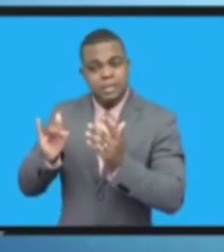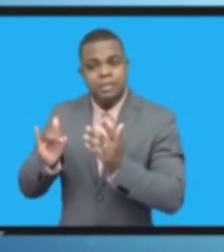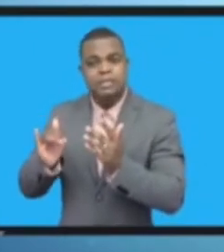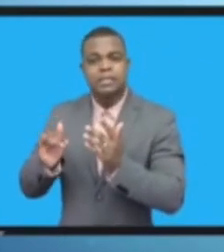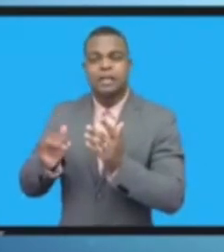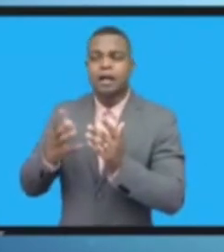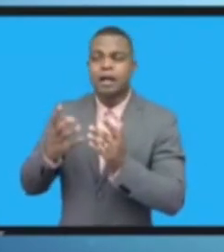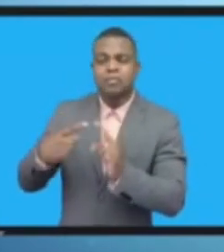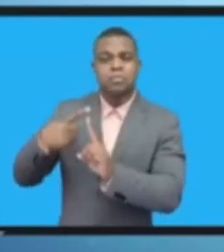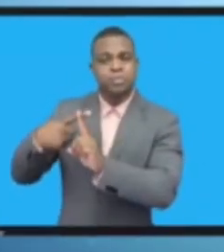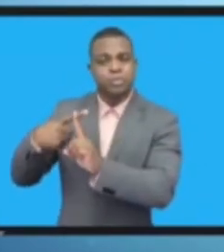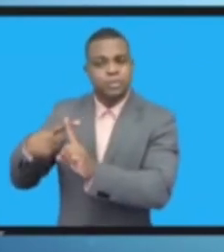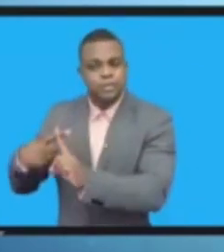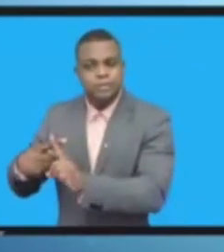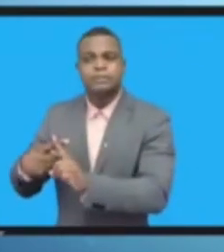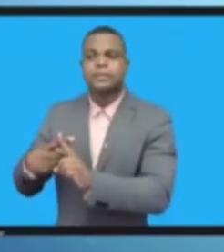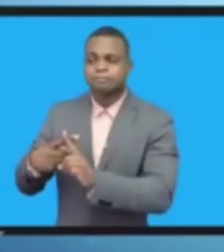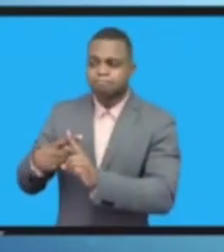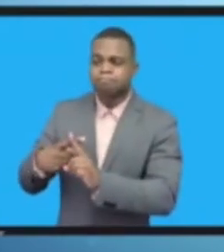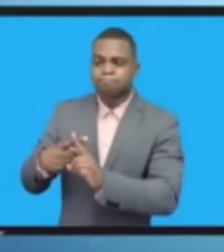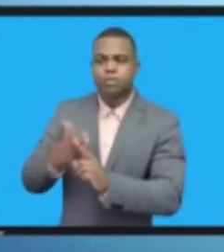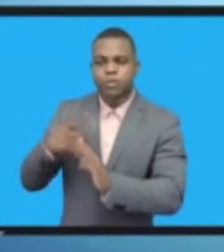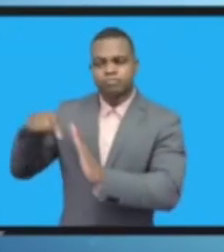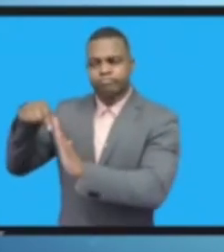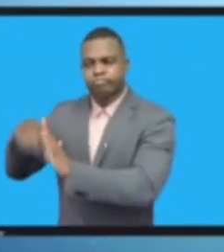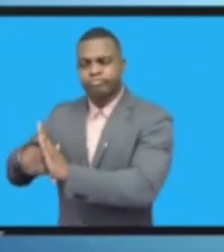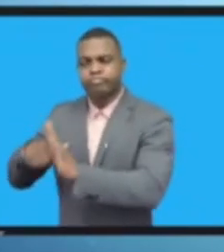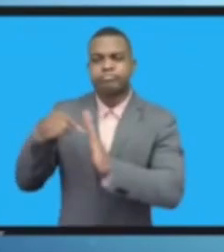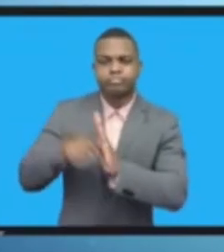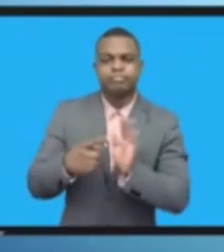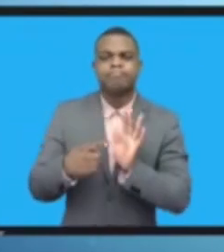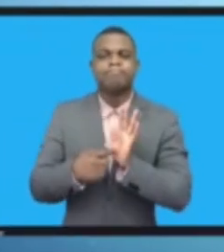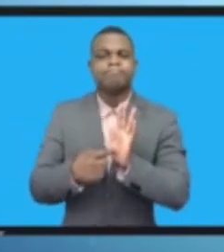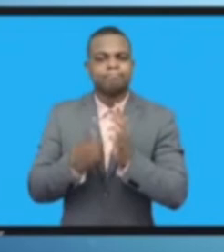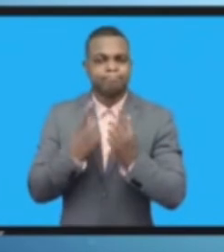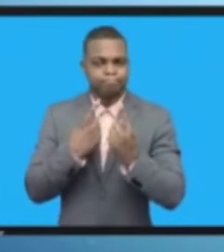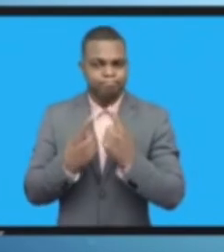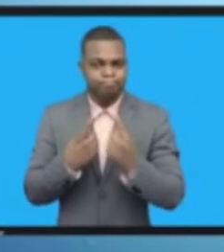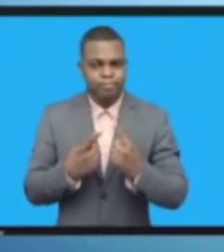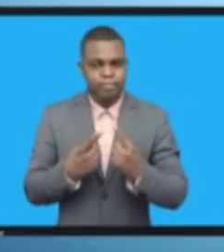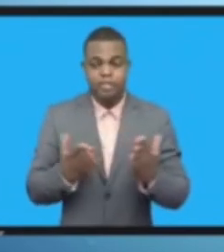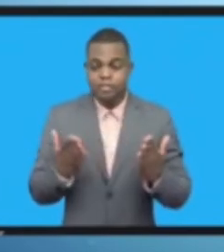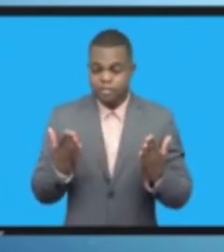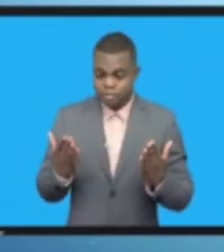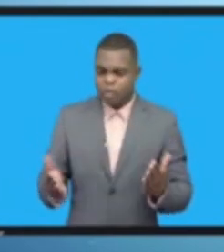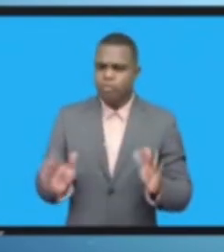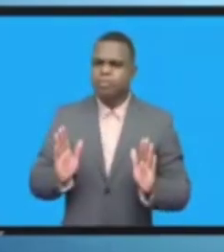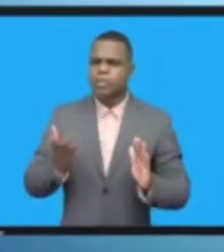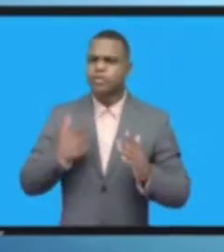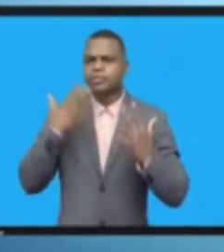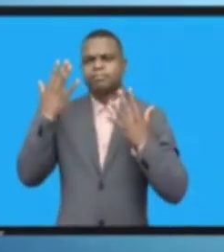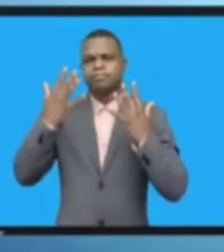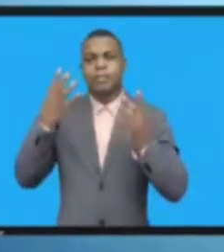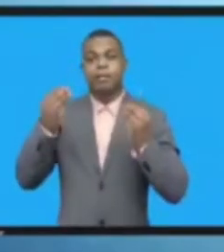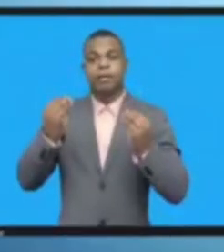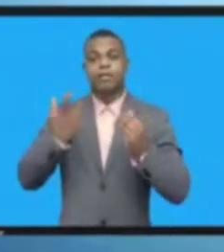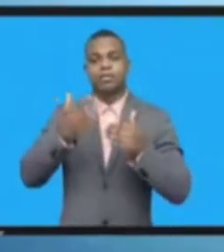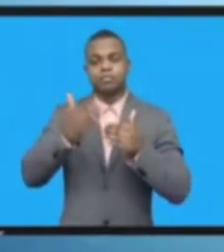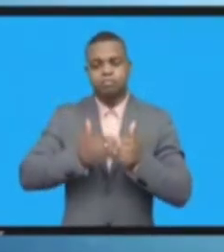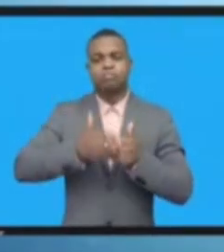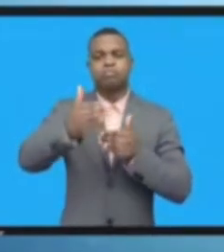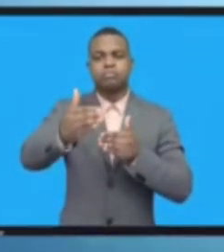وقد آن الأوان لاتخاذ خطوات ملموسة لإحياء نظام نرغب فيه جميعا